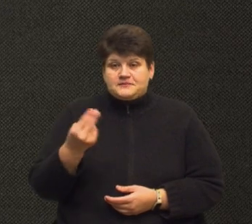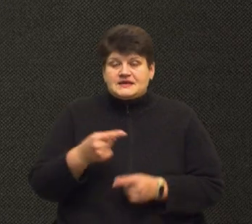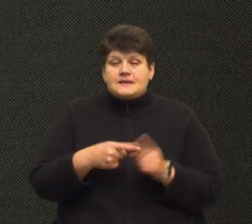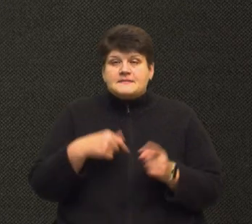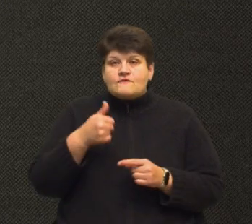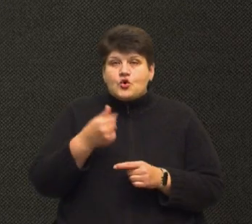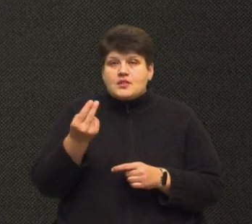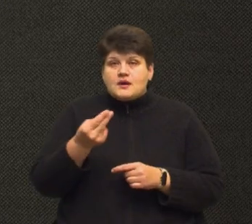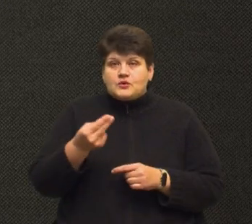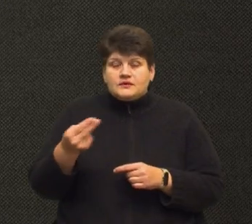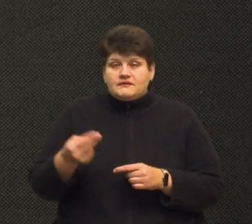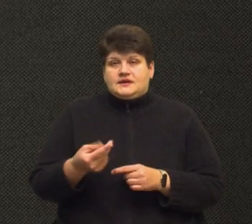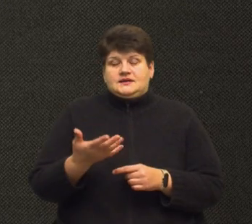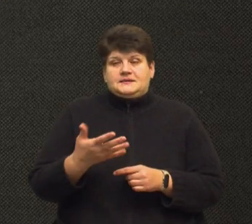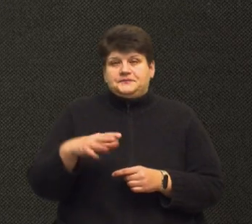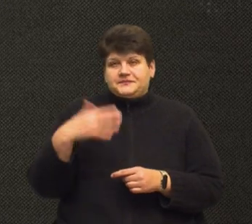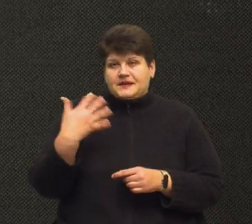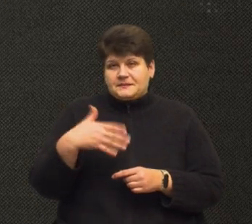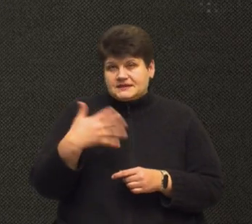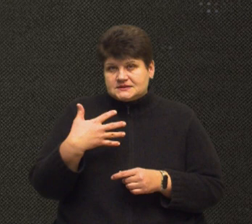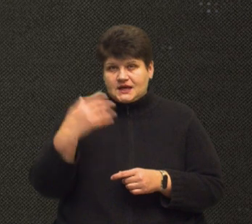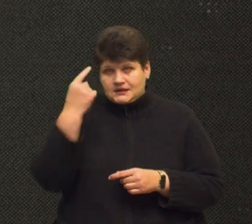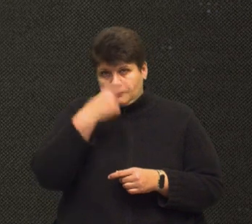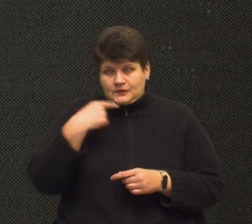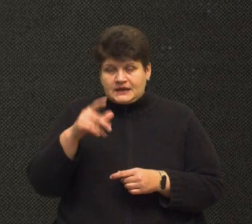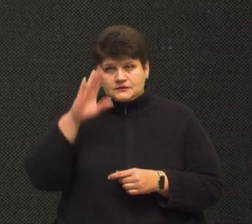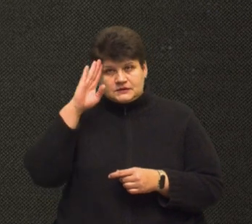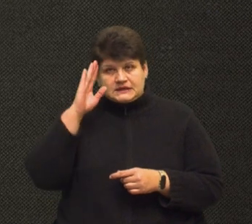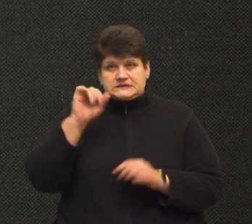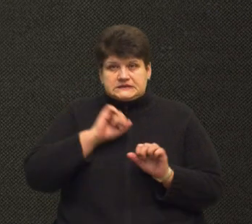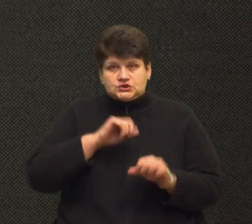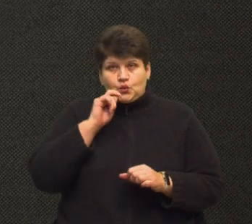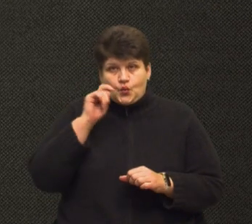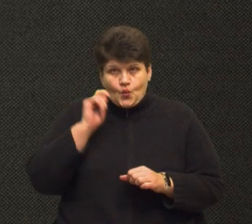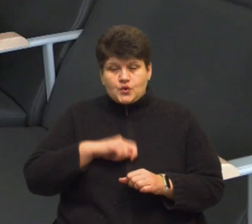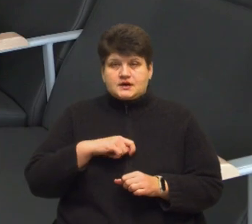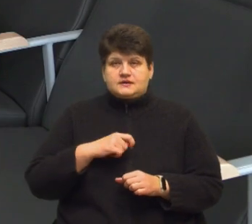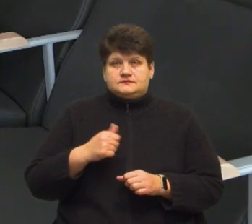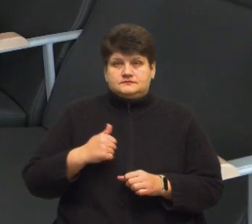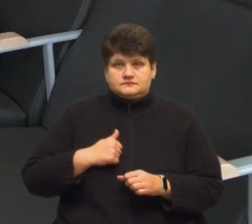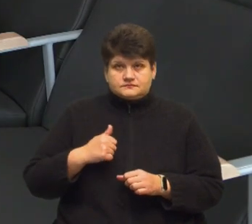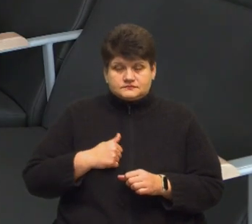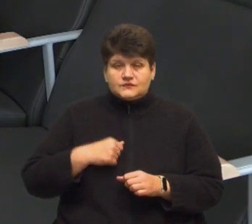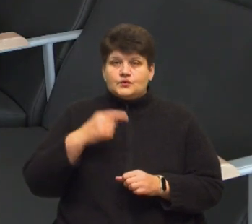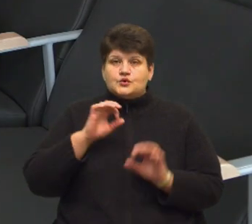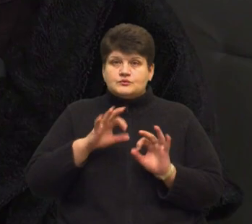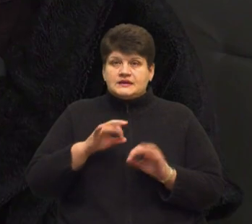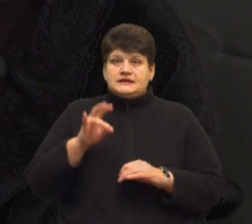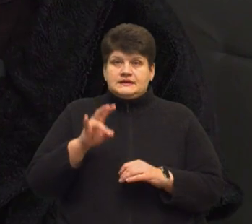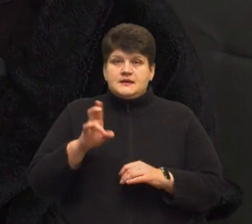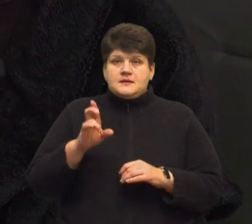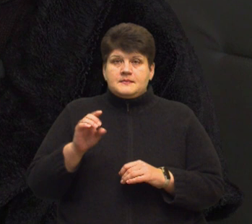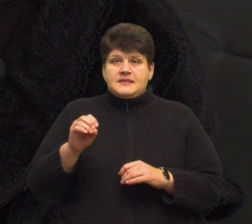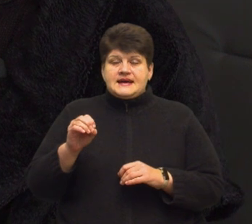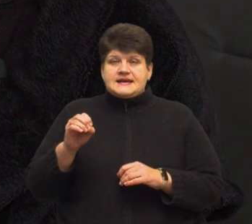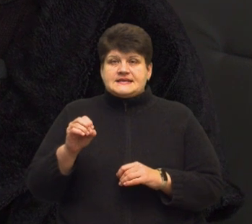намалювала понад пів сотні портретів бійців, які захищають Україну в лавах Збройних Сил, розповідає Наталія Басараба. Я